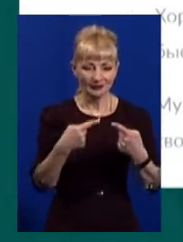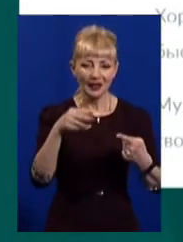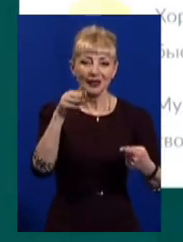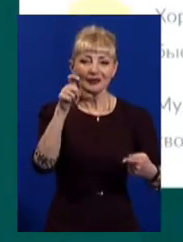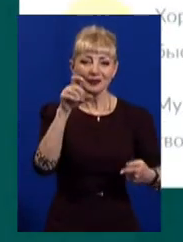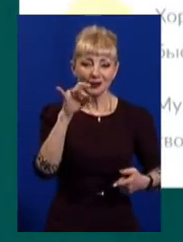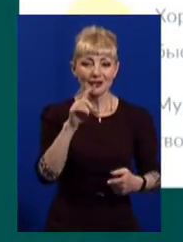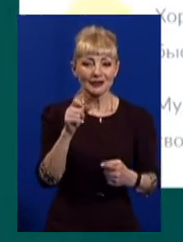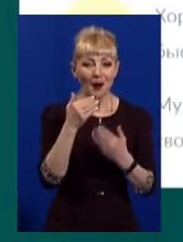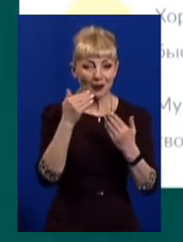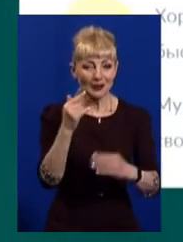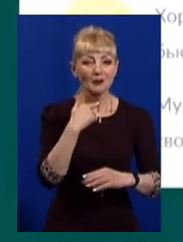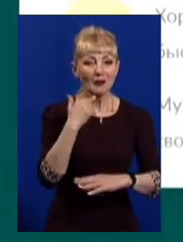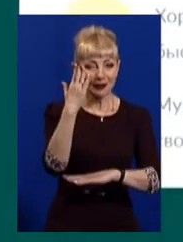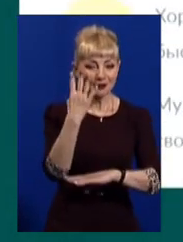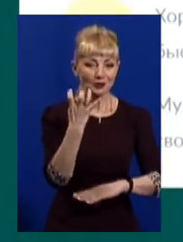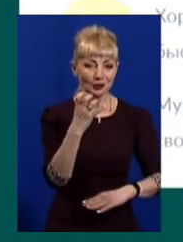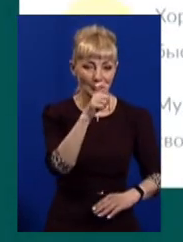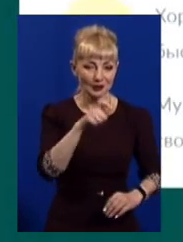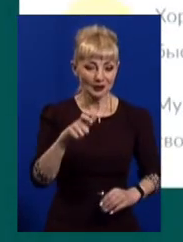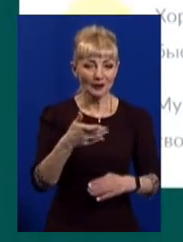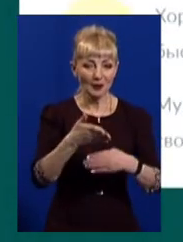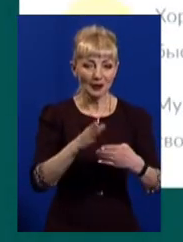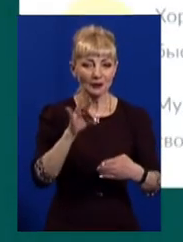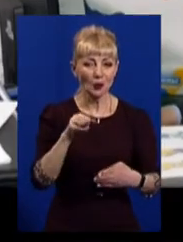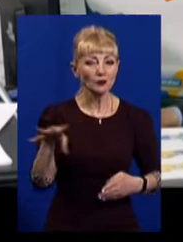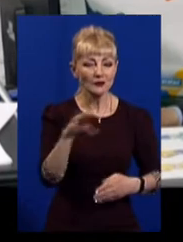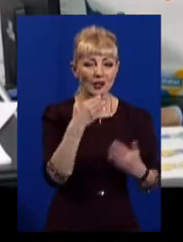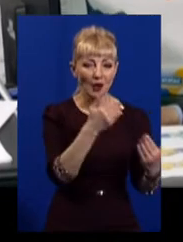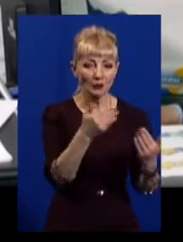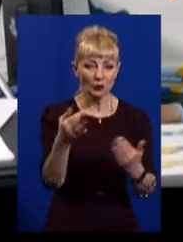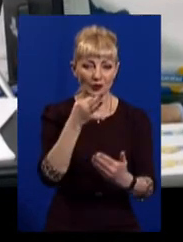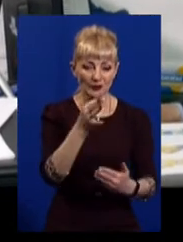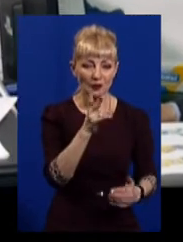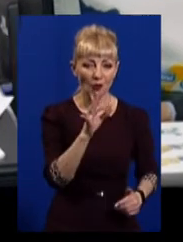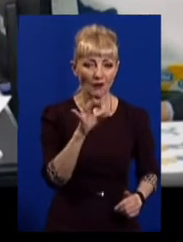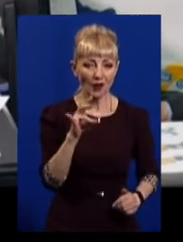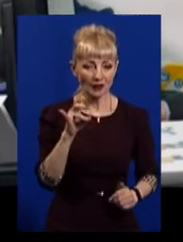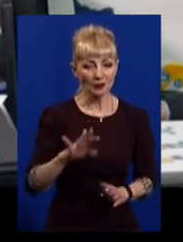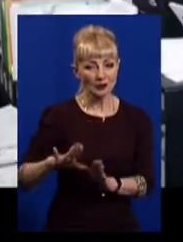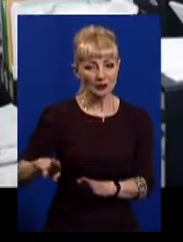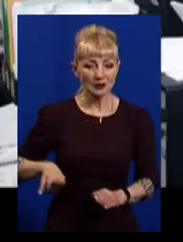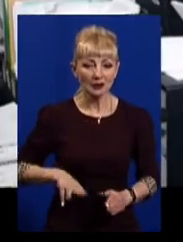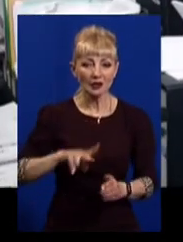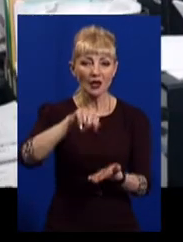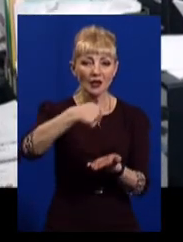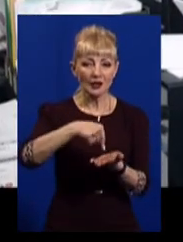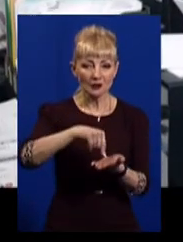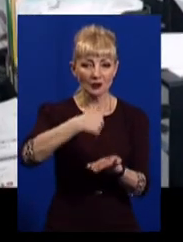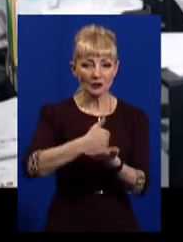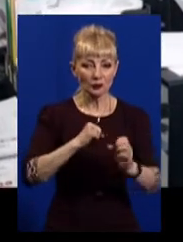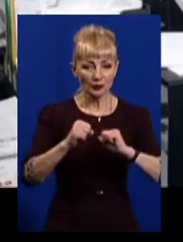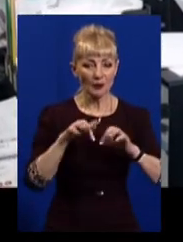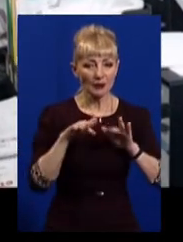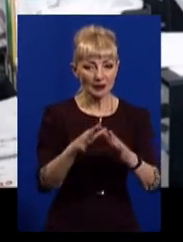проголосувало близько 400 людей. Це майже половина від усіх опитаних, каже Віталій Коваленко, заступник директора міського департаменту у